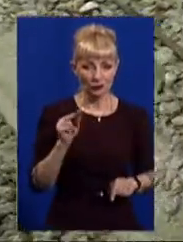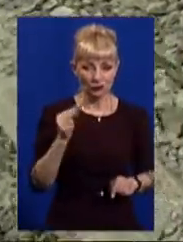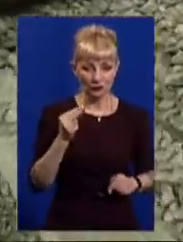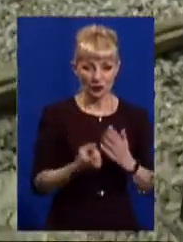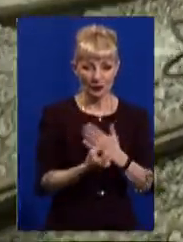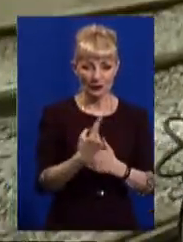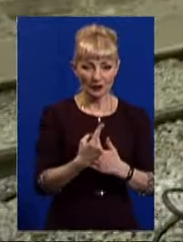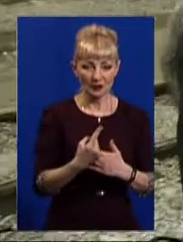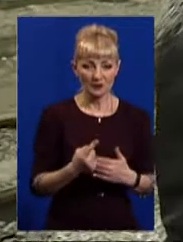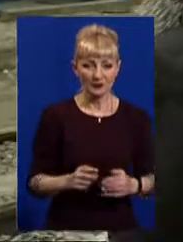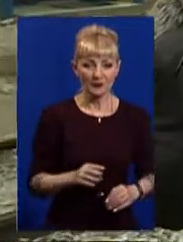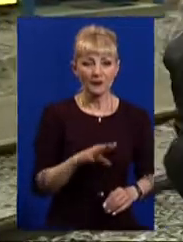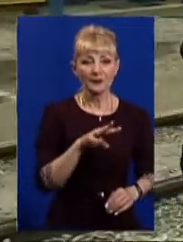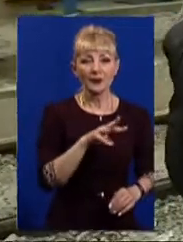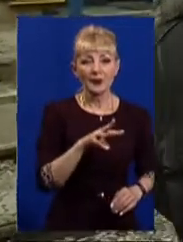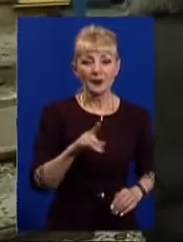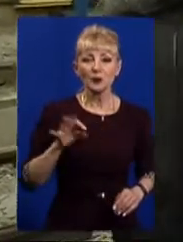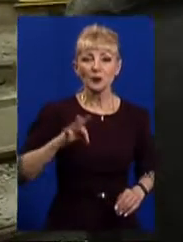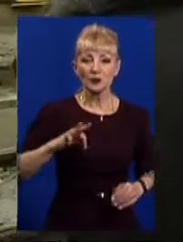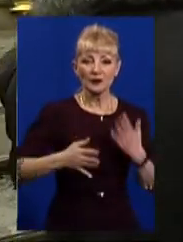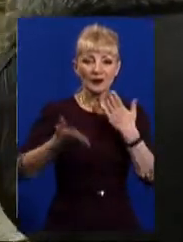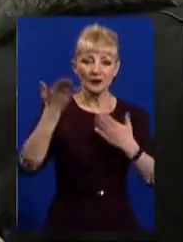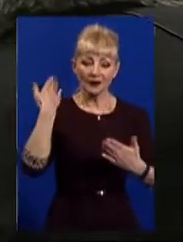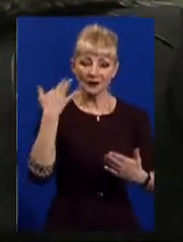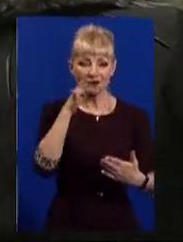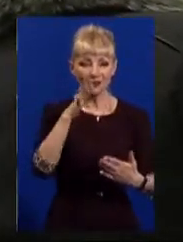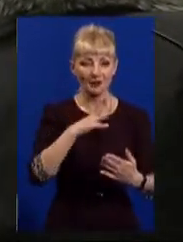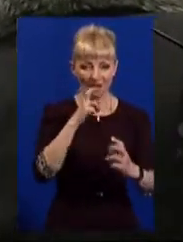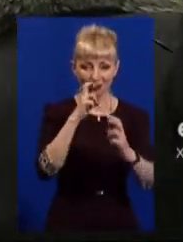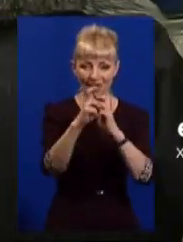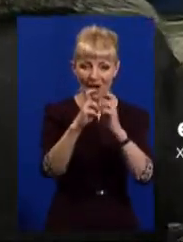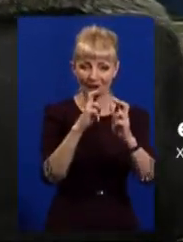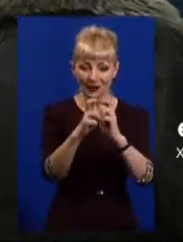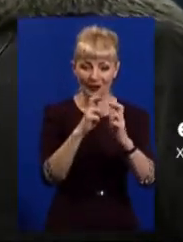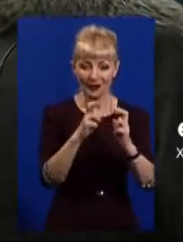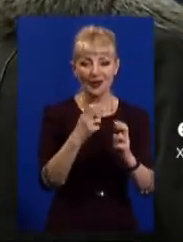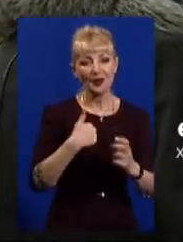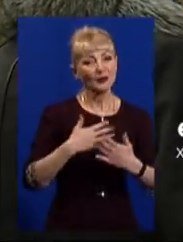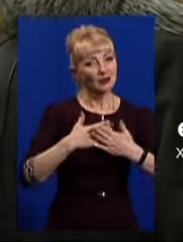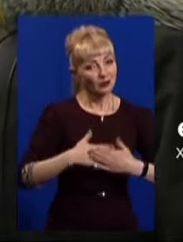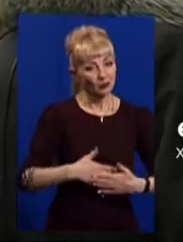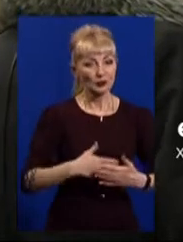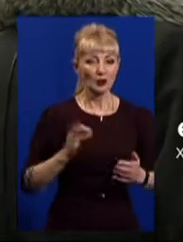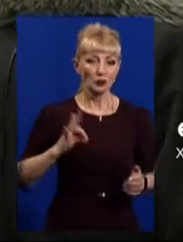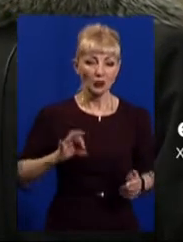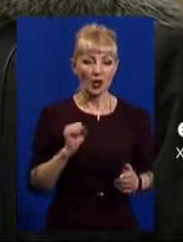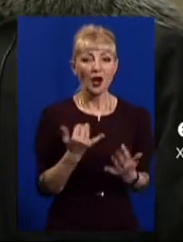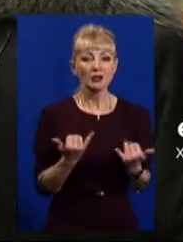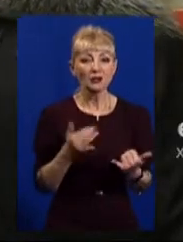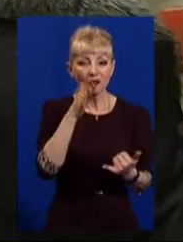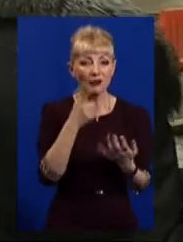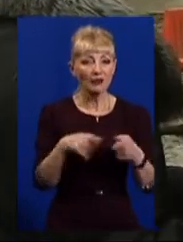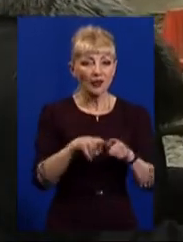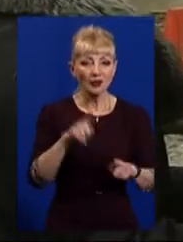раніше, коли ходили трамваї, ми із задоволенням користувалися, зараз, коли такі незручності, доведеться